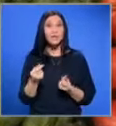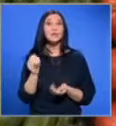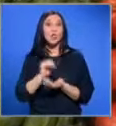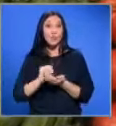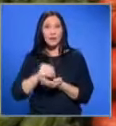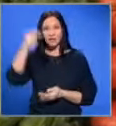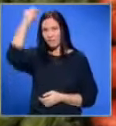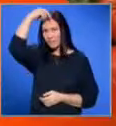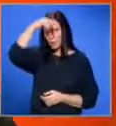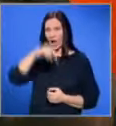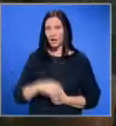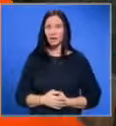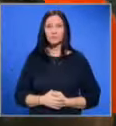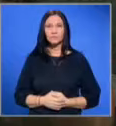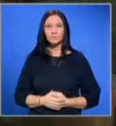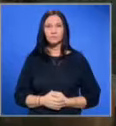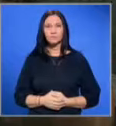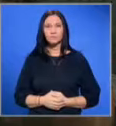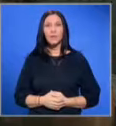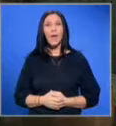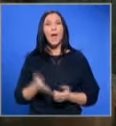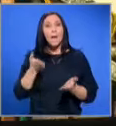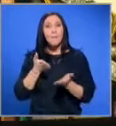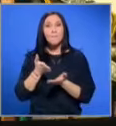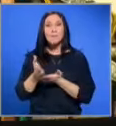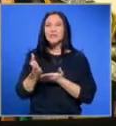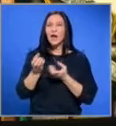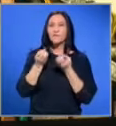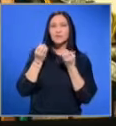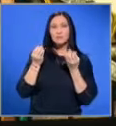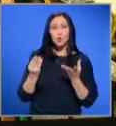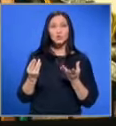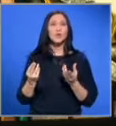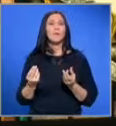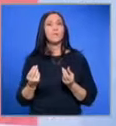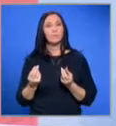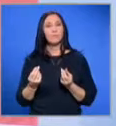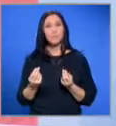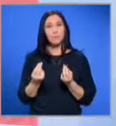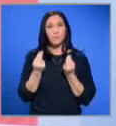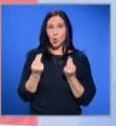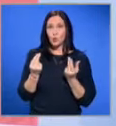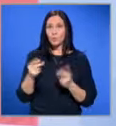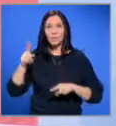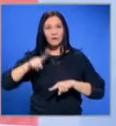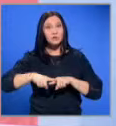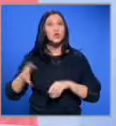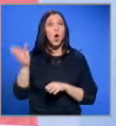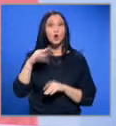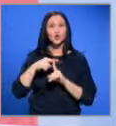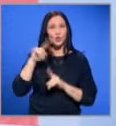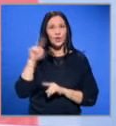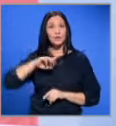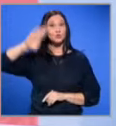доматите у нас? Мисия възможно ли е по-ефективно правосъдие? В още деня